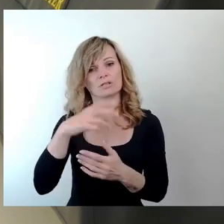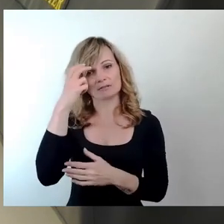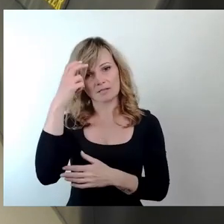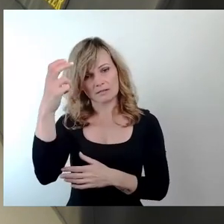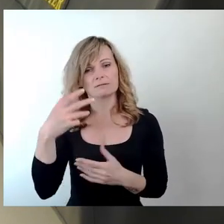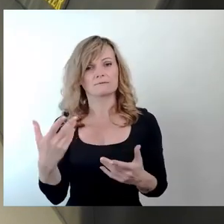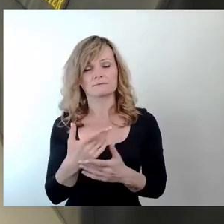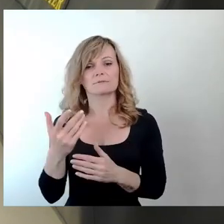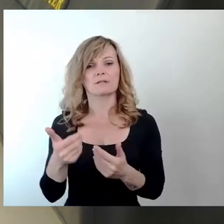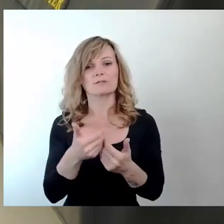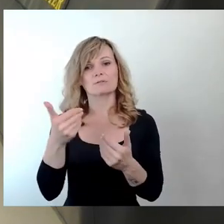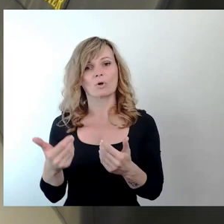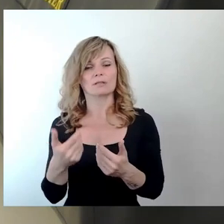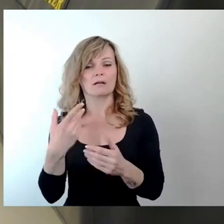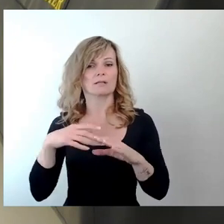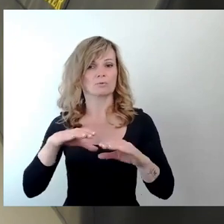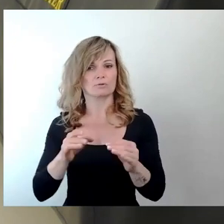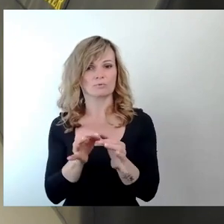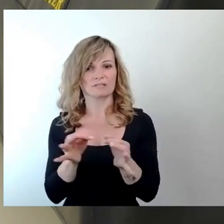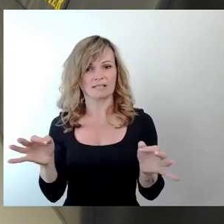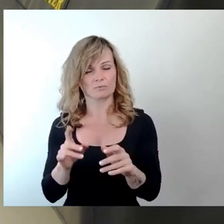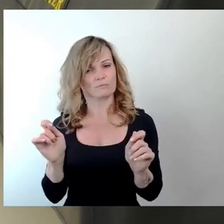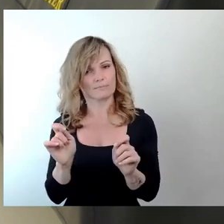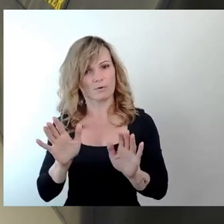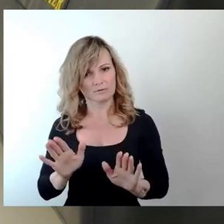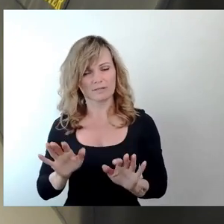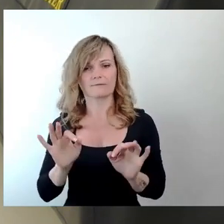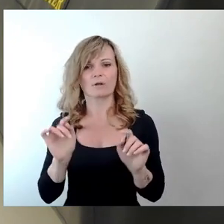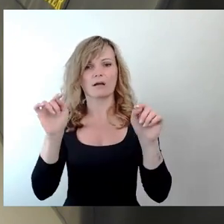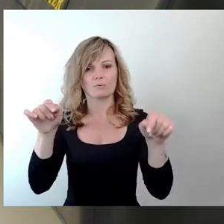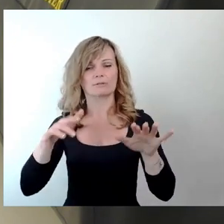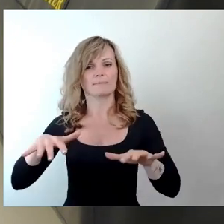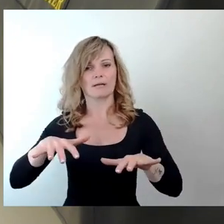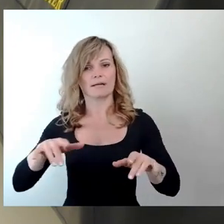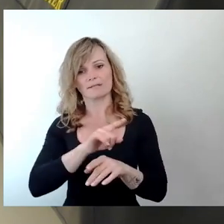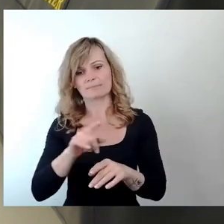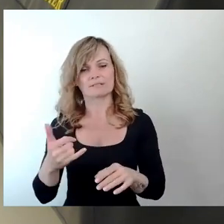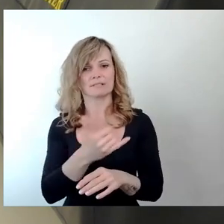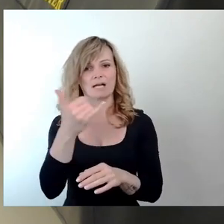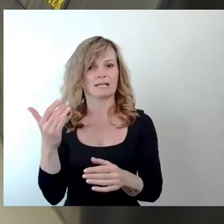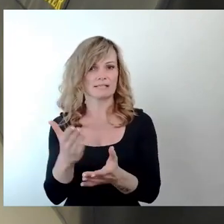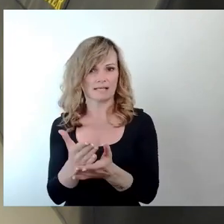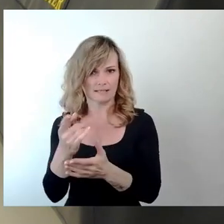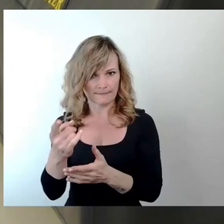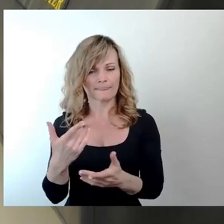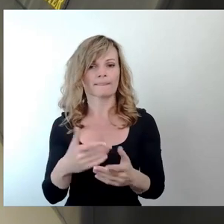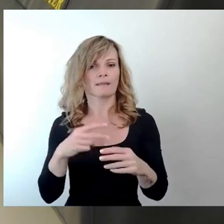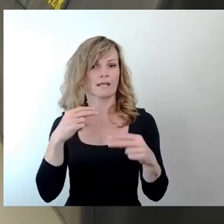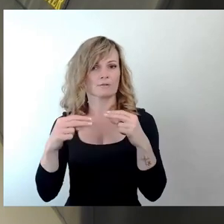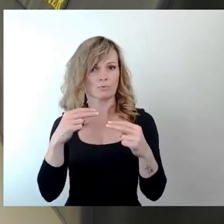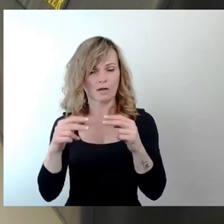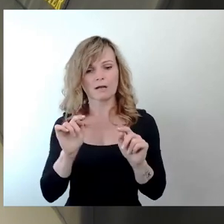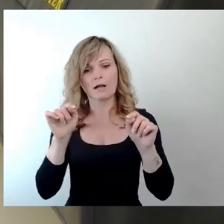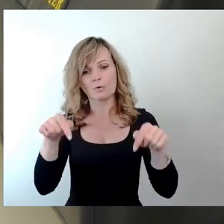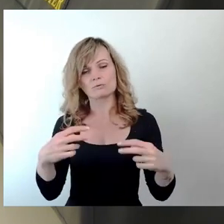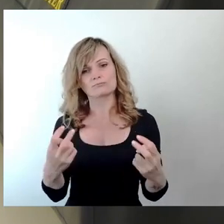Sondernutzungssatzung für die Außenbereiche, auch bis zum Jahresende, das entsprechend die Gastronomen unterstützt. Wir